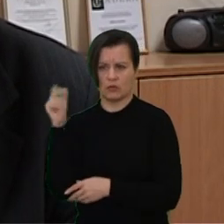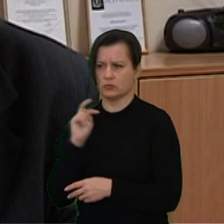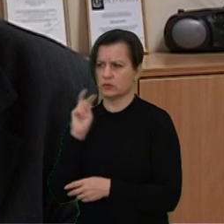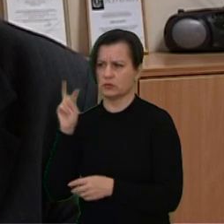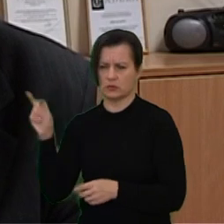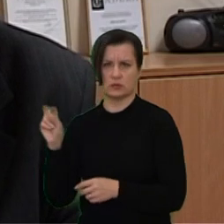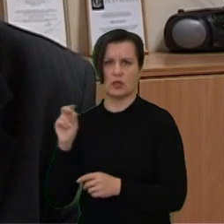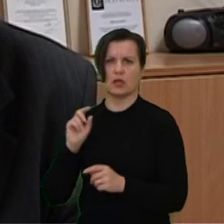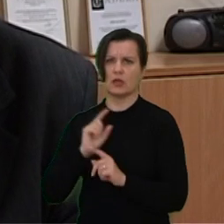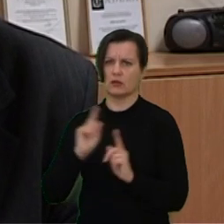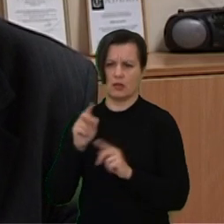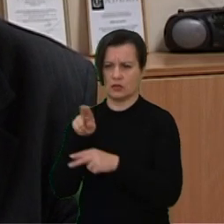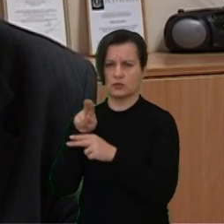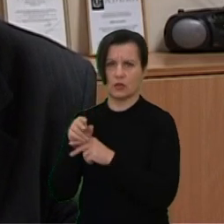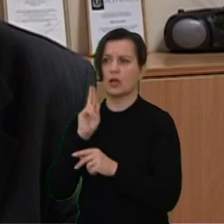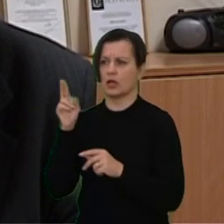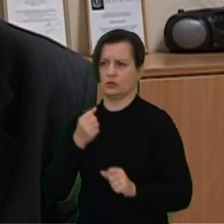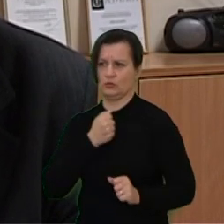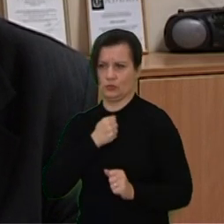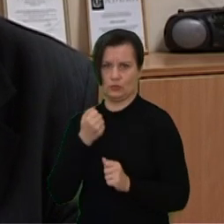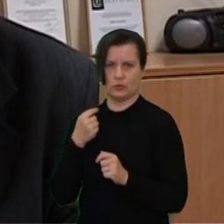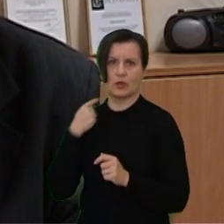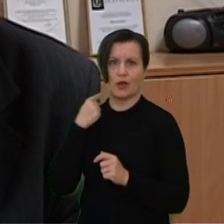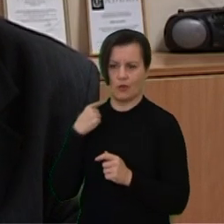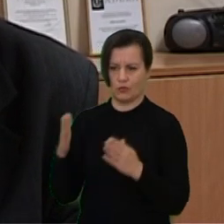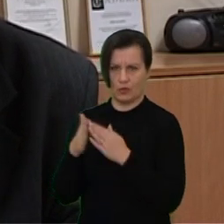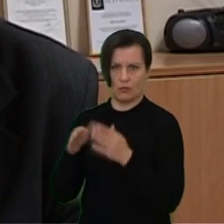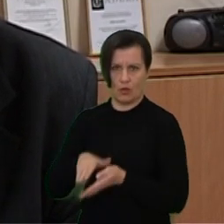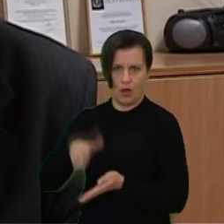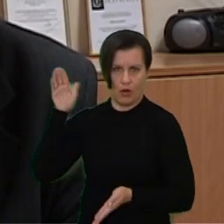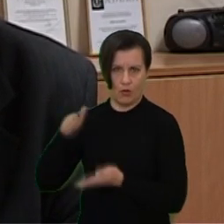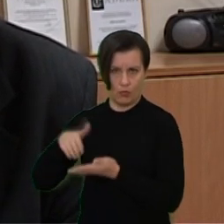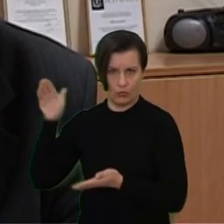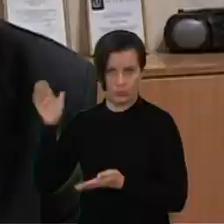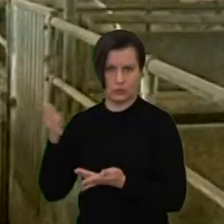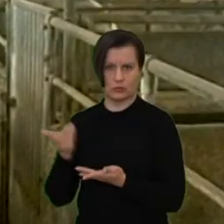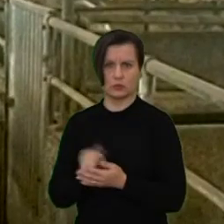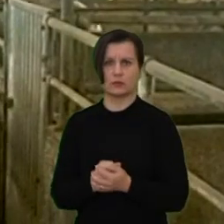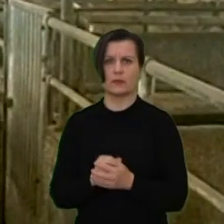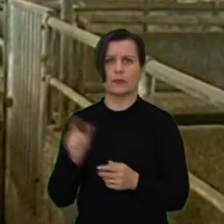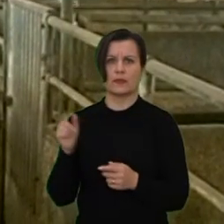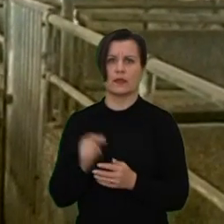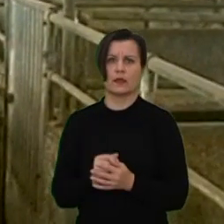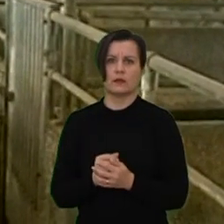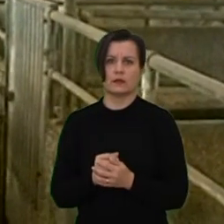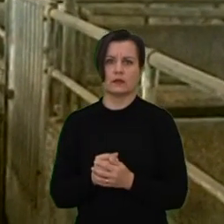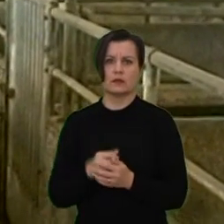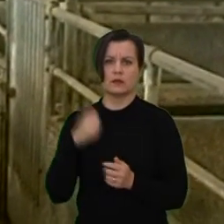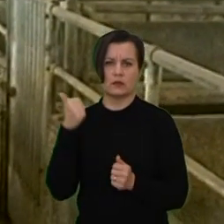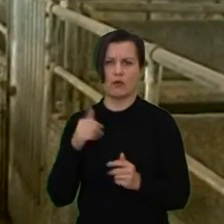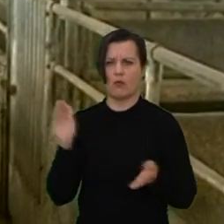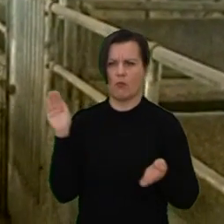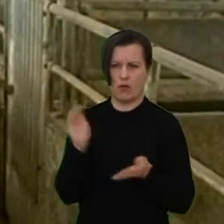medžiotojai, kad tie, kurie laiko keulės, ne medžiotų šarnų ir apskritai,